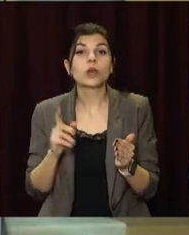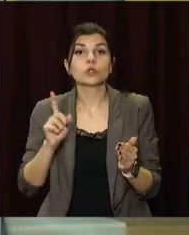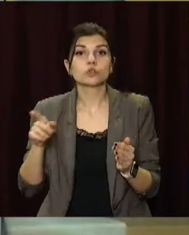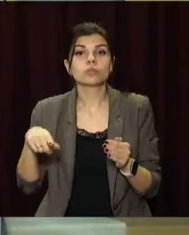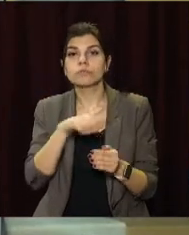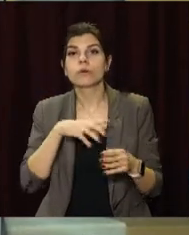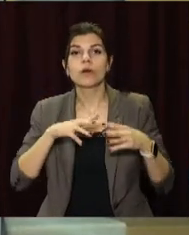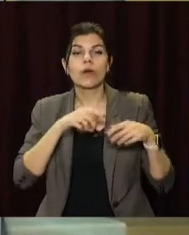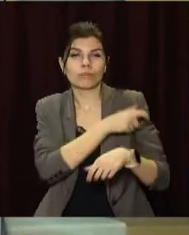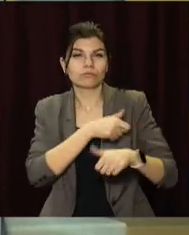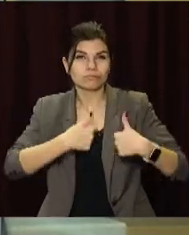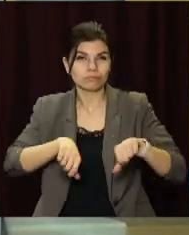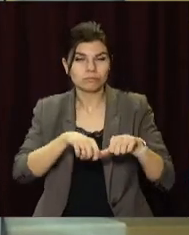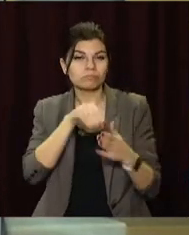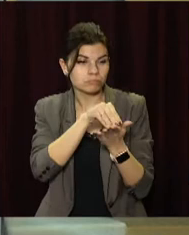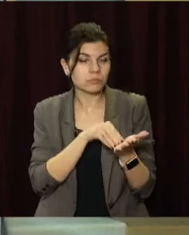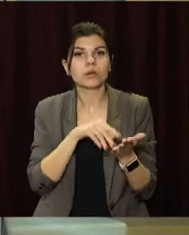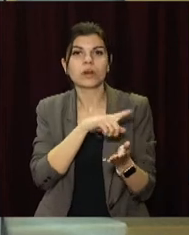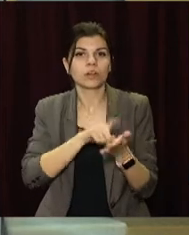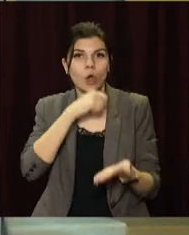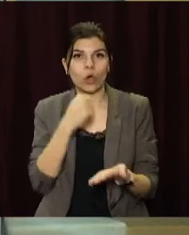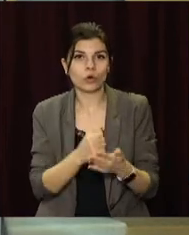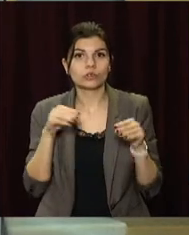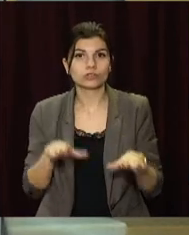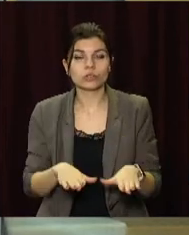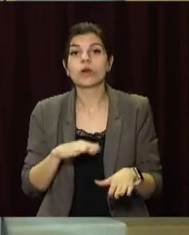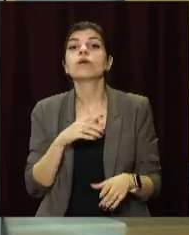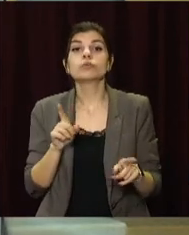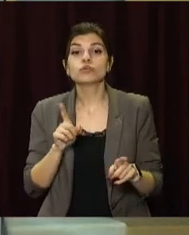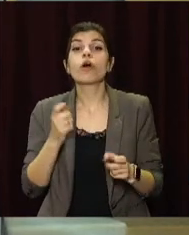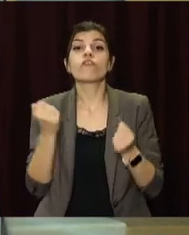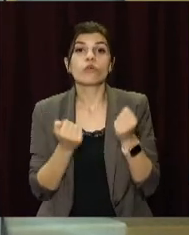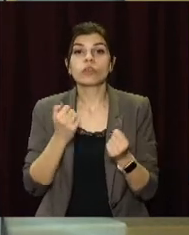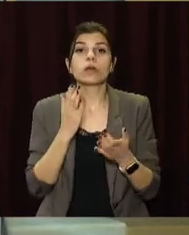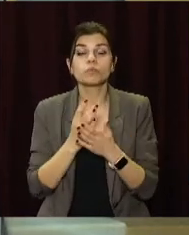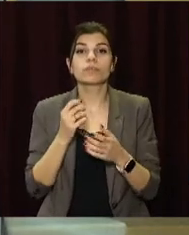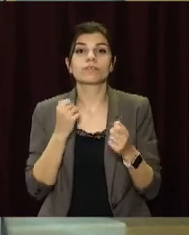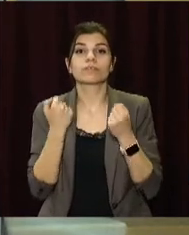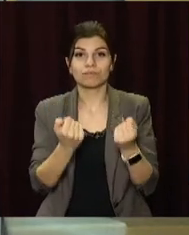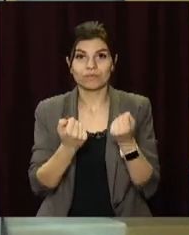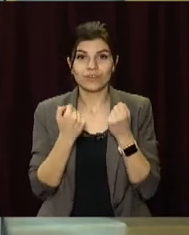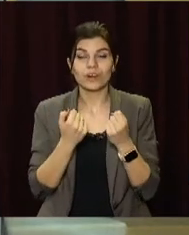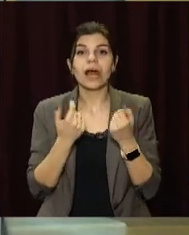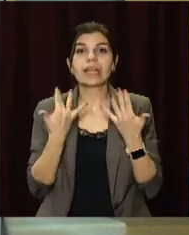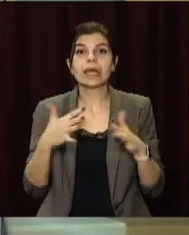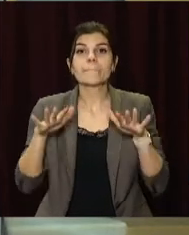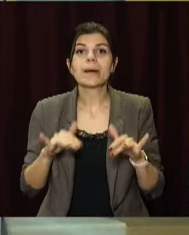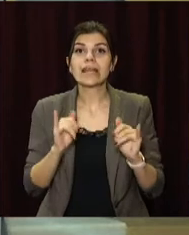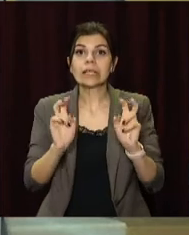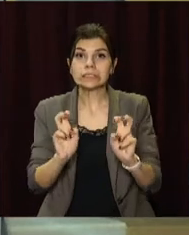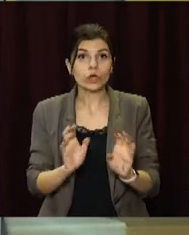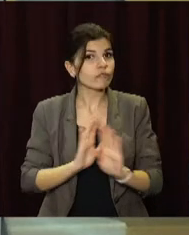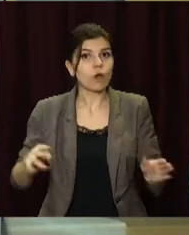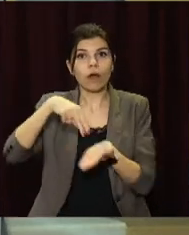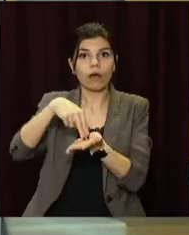міська комісія з питань техногенно-екологічної безпеки. Відтак водії мають перевозити пасажирів за кількістю місць для сидіння,